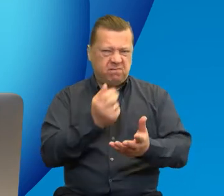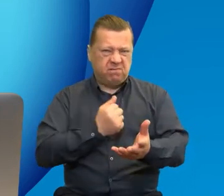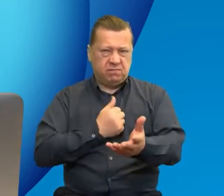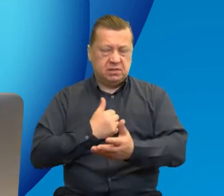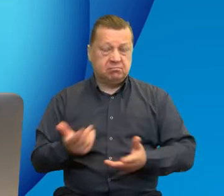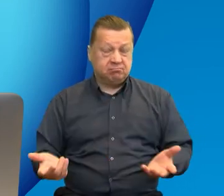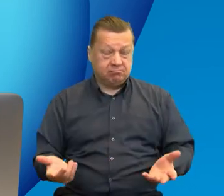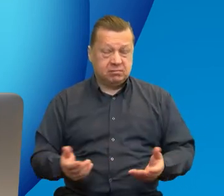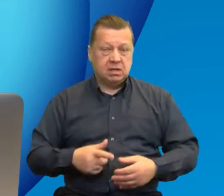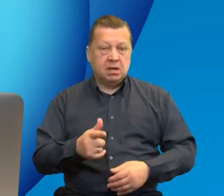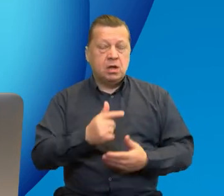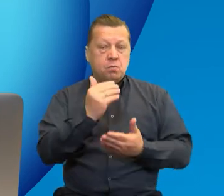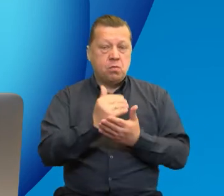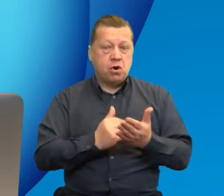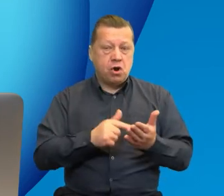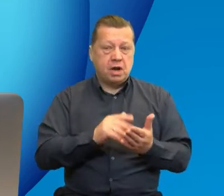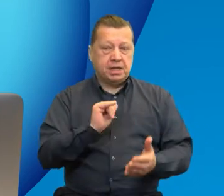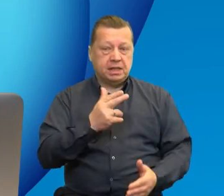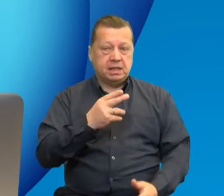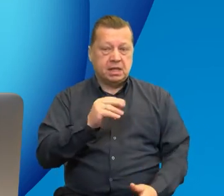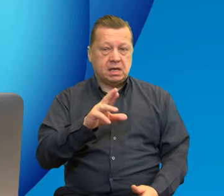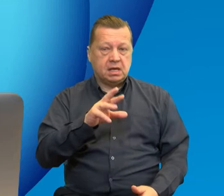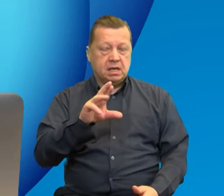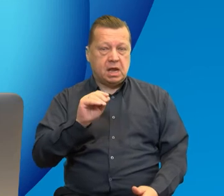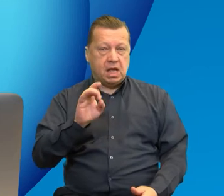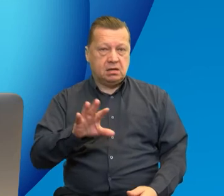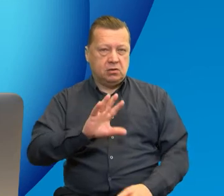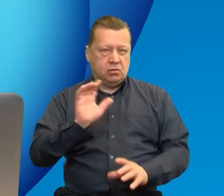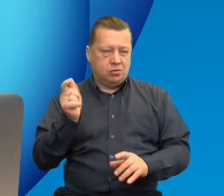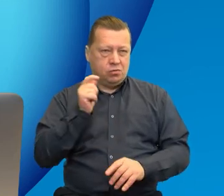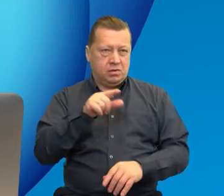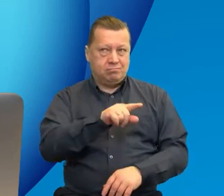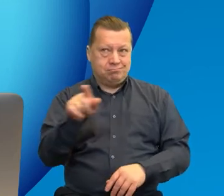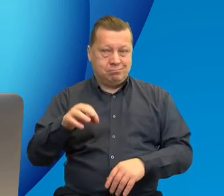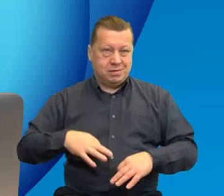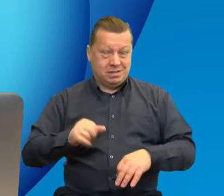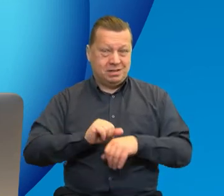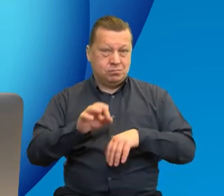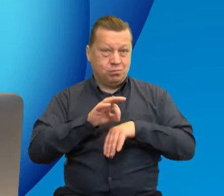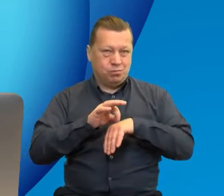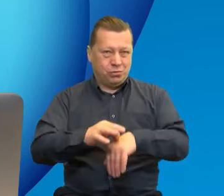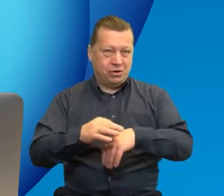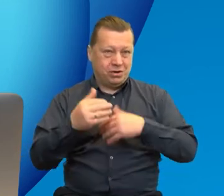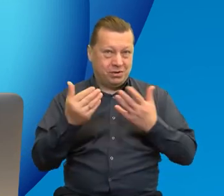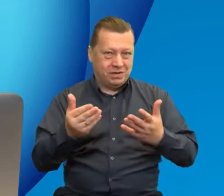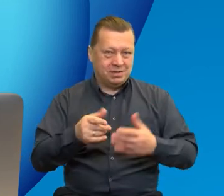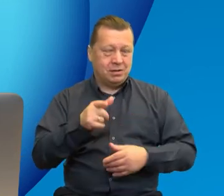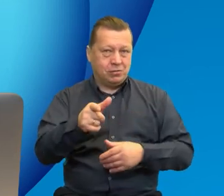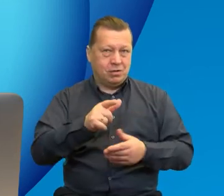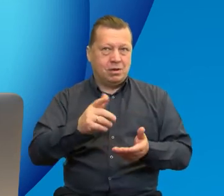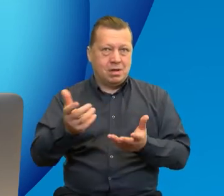wizytówką naszych programów Interreg i myślę, że chyba najlepszym dowodem na to, żeby zachęcić innych,